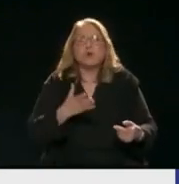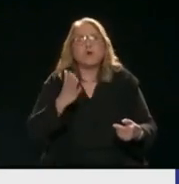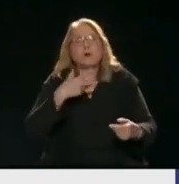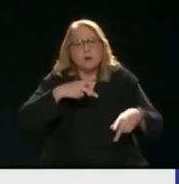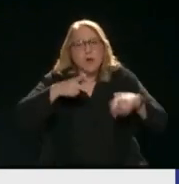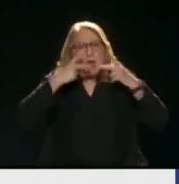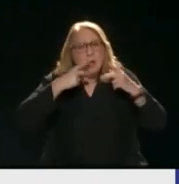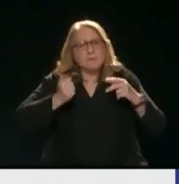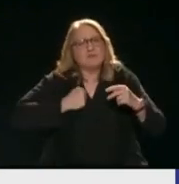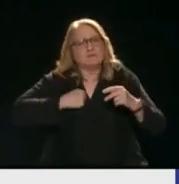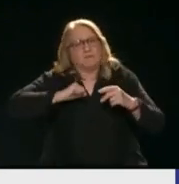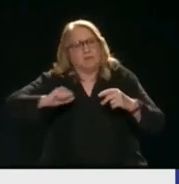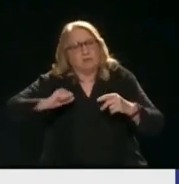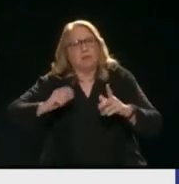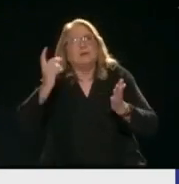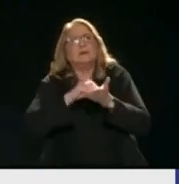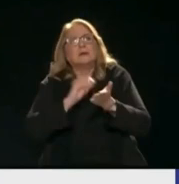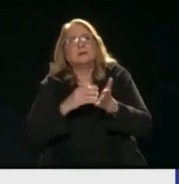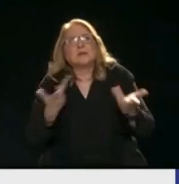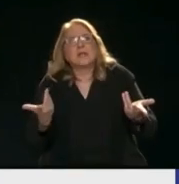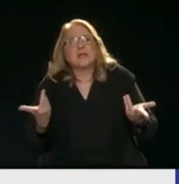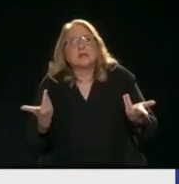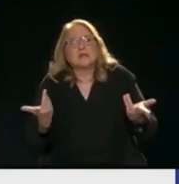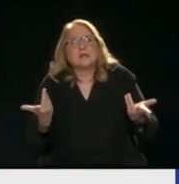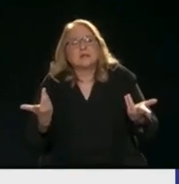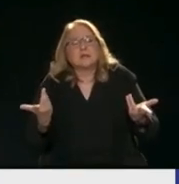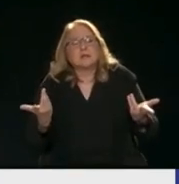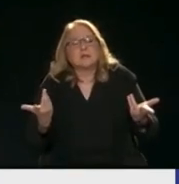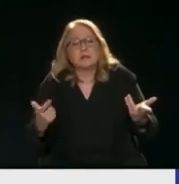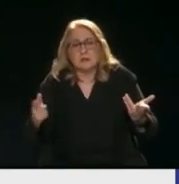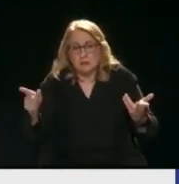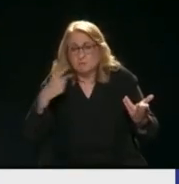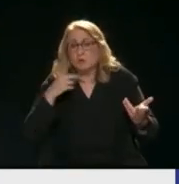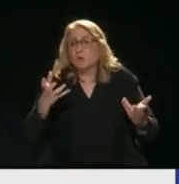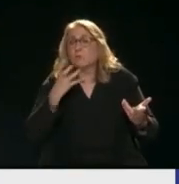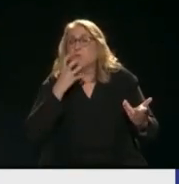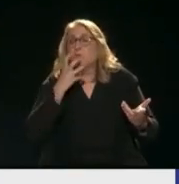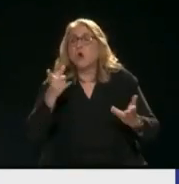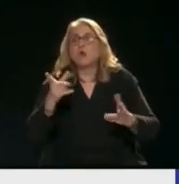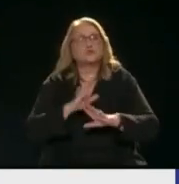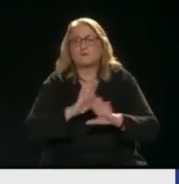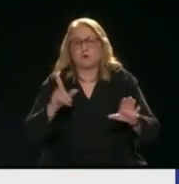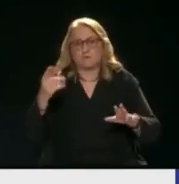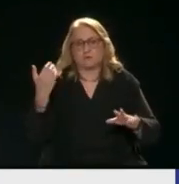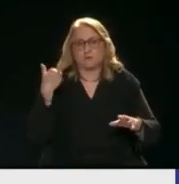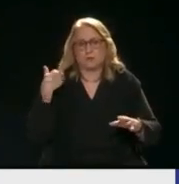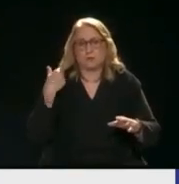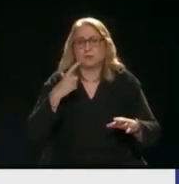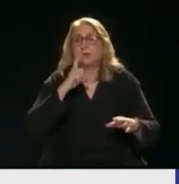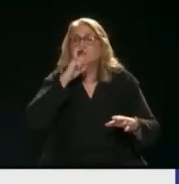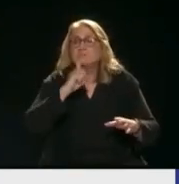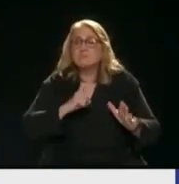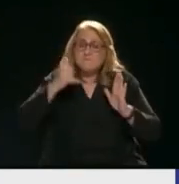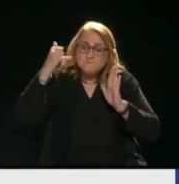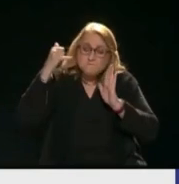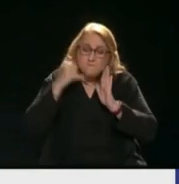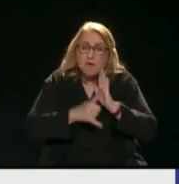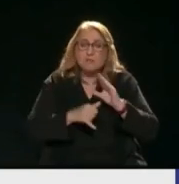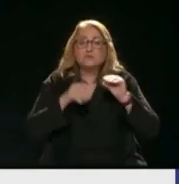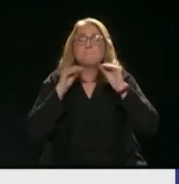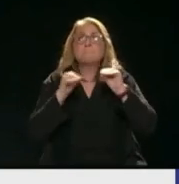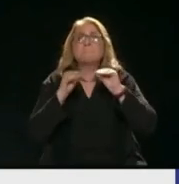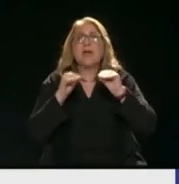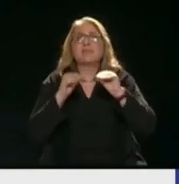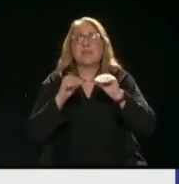Ας το δούμε πολύ σοβαρά Γιατί είναι κοινωνικό το θέμα Ξεκινώντας κάνουμε Ρωτάτε Ναι από μια πραγματική παιδεία Είναι δύσκολο να